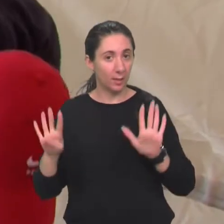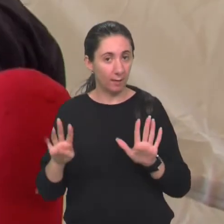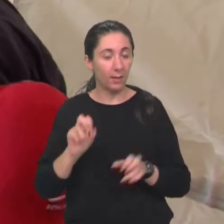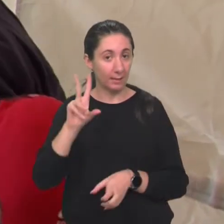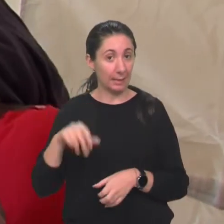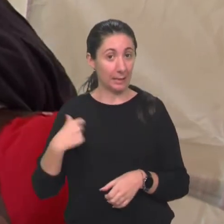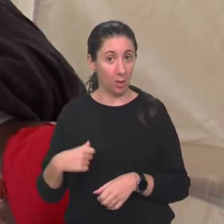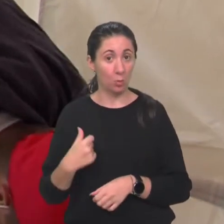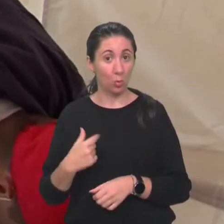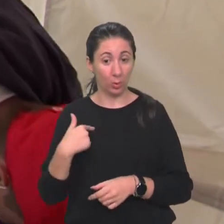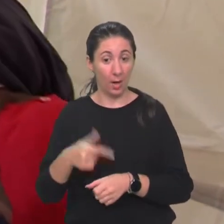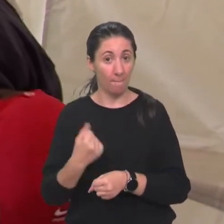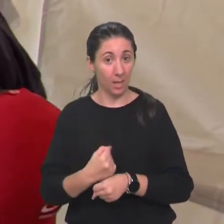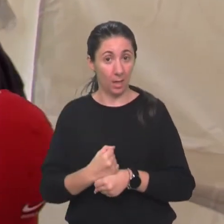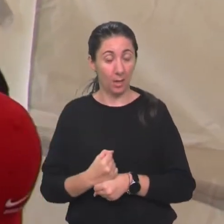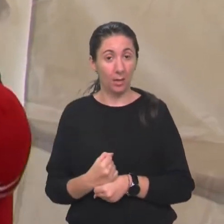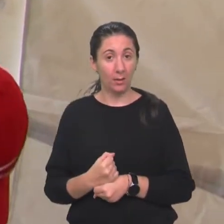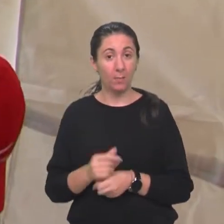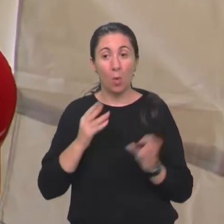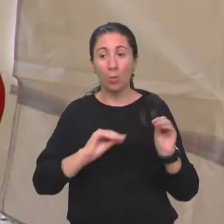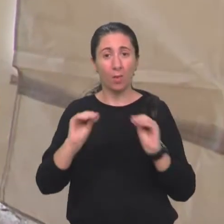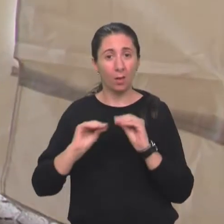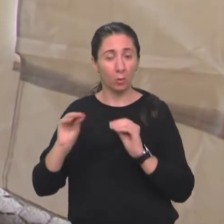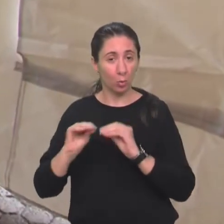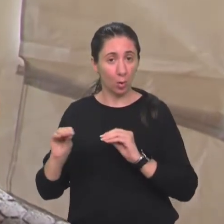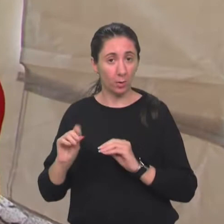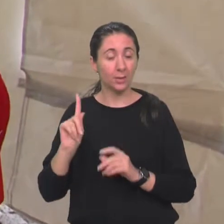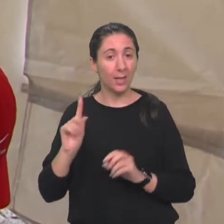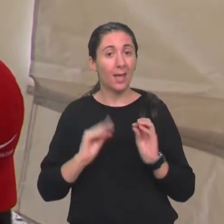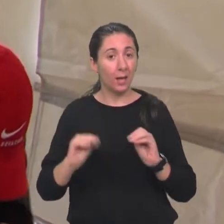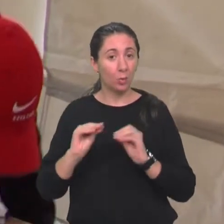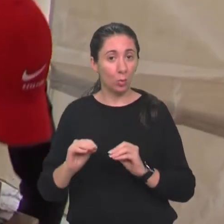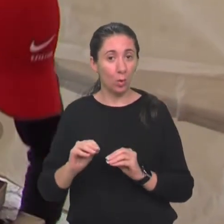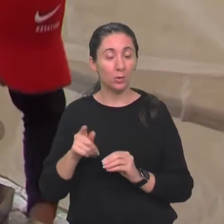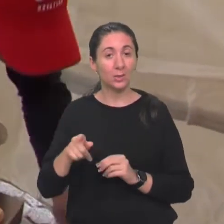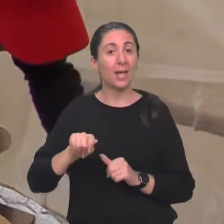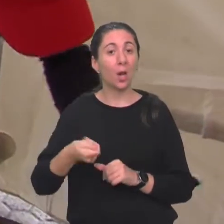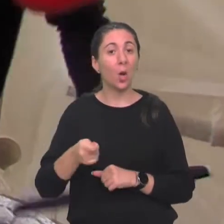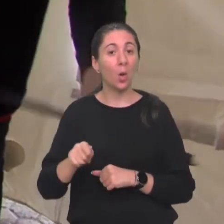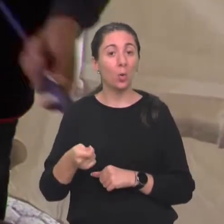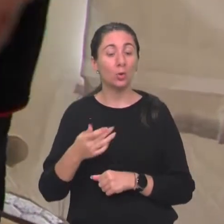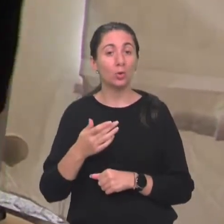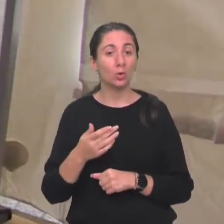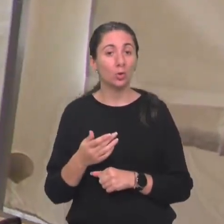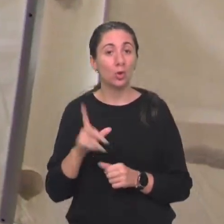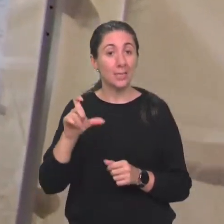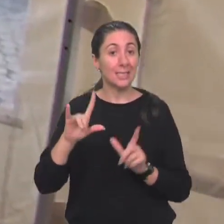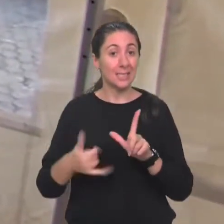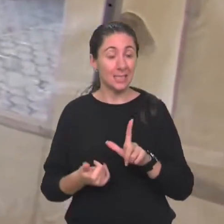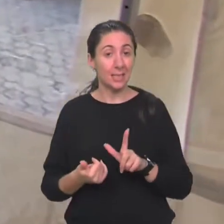Znači 13 godina radimo na edukaciji i edukacija je ključ, odnosno